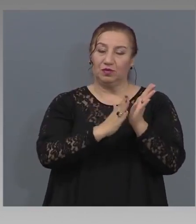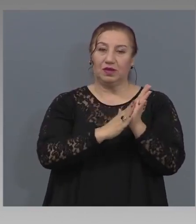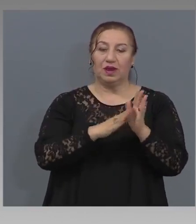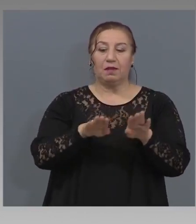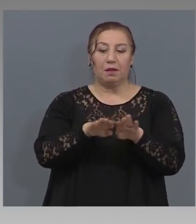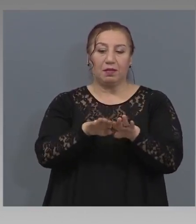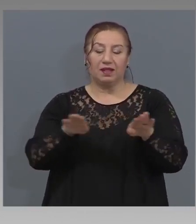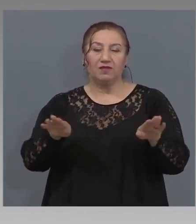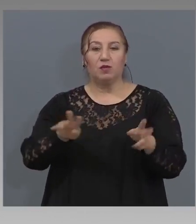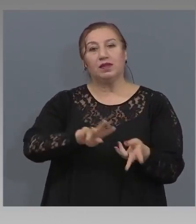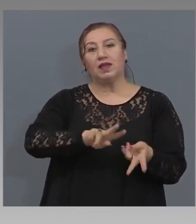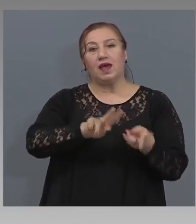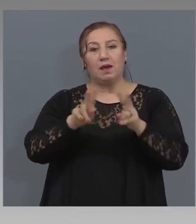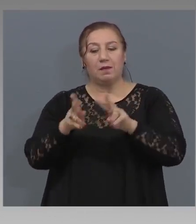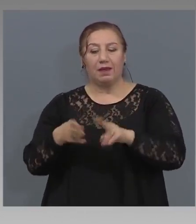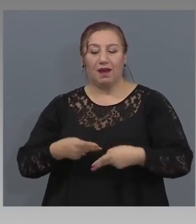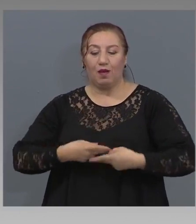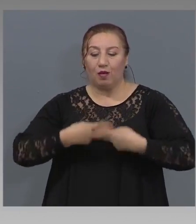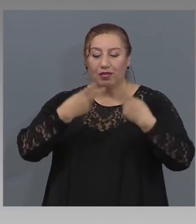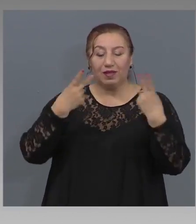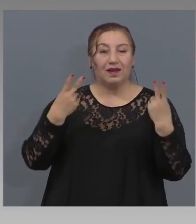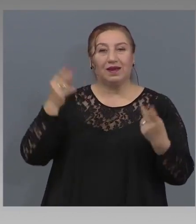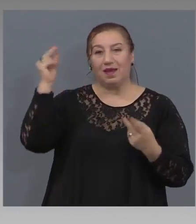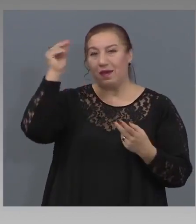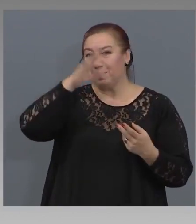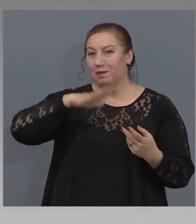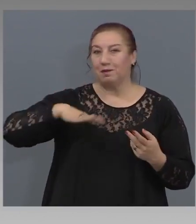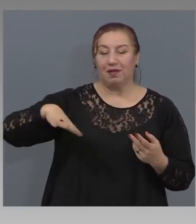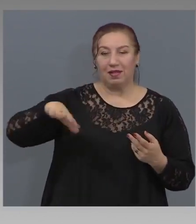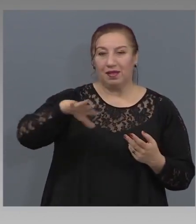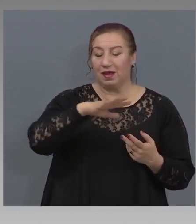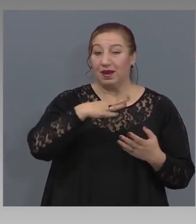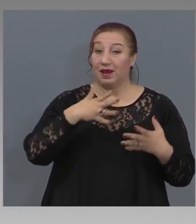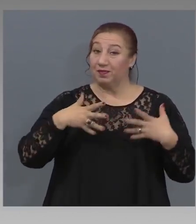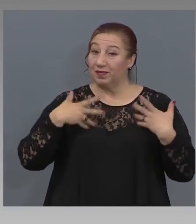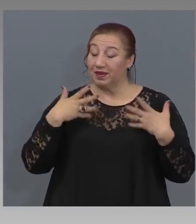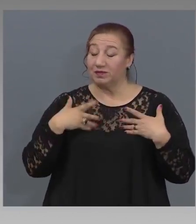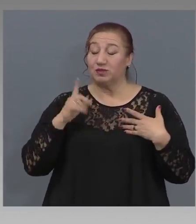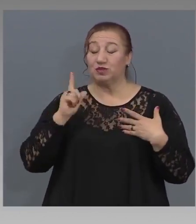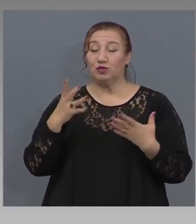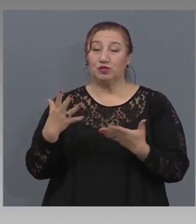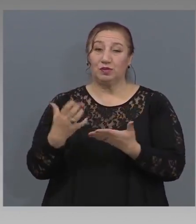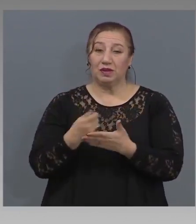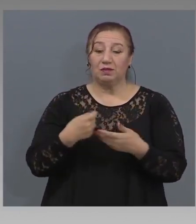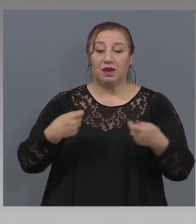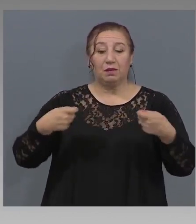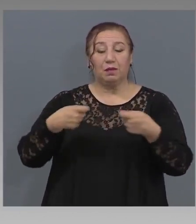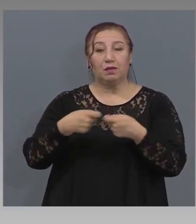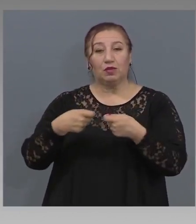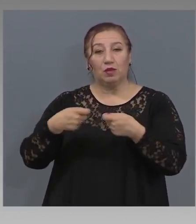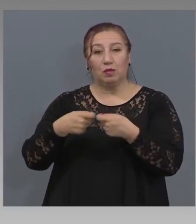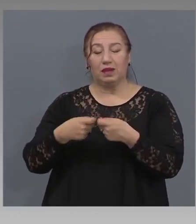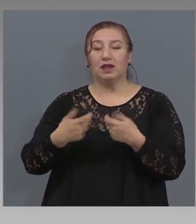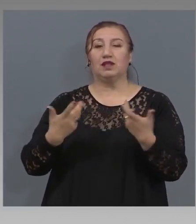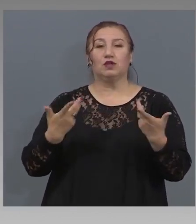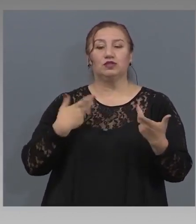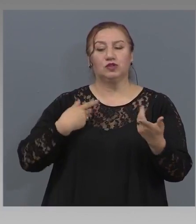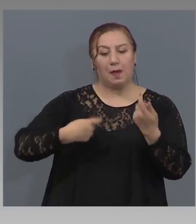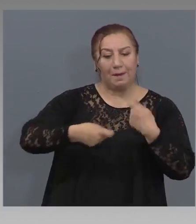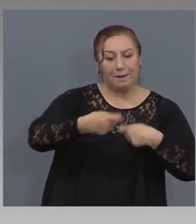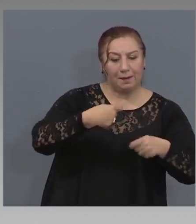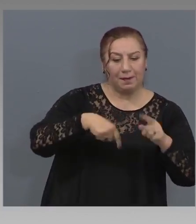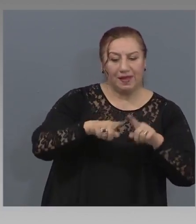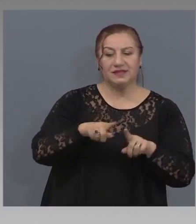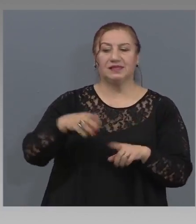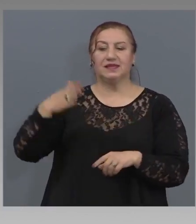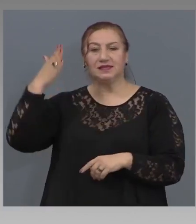България. Радвам се, че можем да намерим много допирни точки, бизнес, държава, с целта